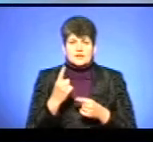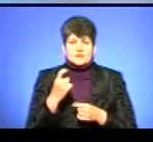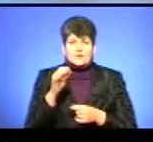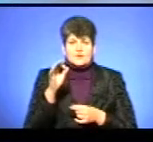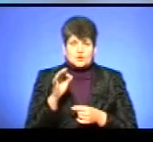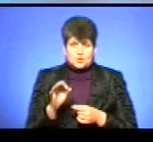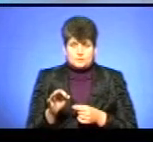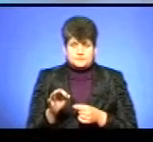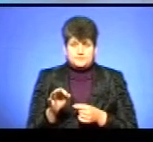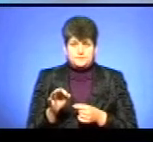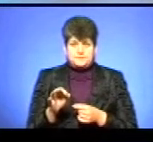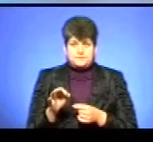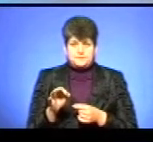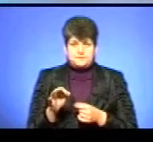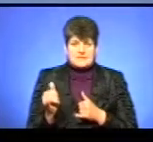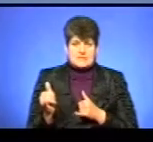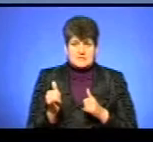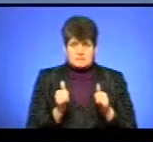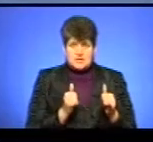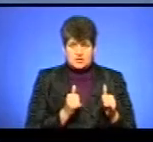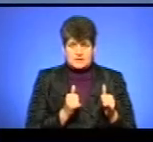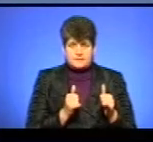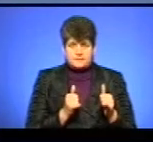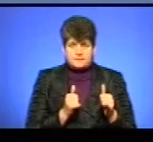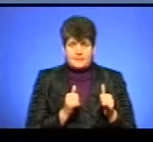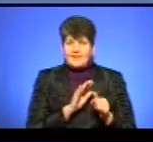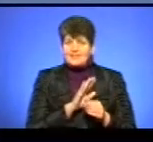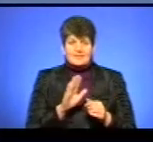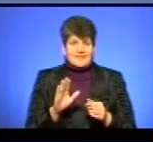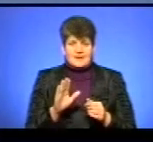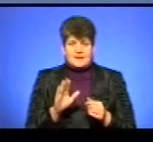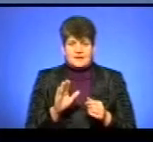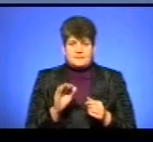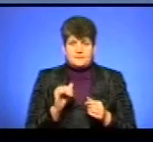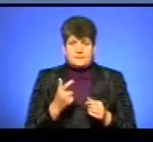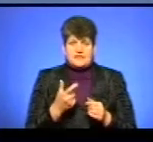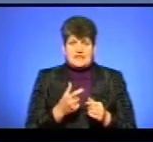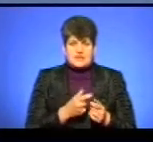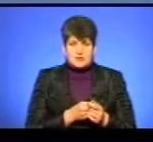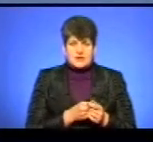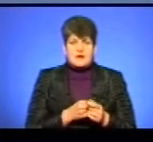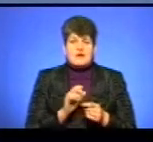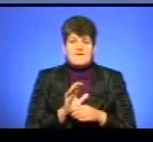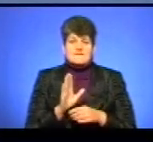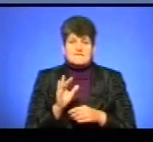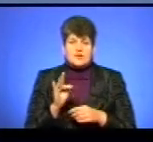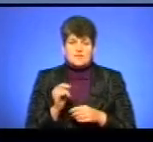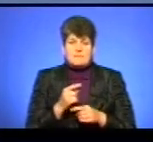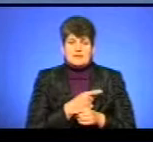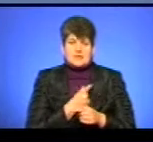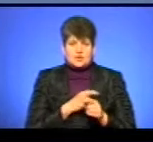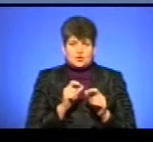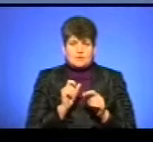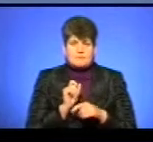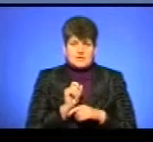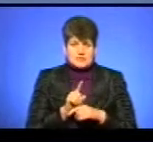забезпечення не інсулінами. Інсуліни – це зовсім інше. Вироби медичного призначення, що стосується,